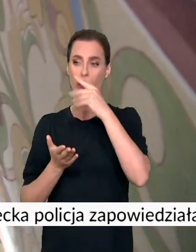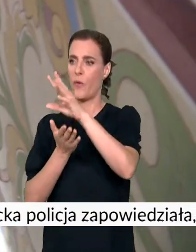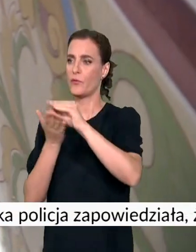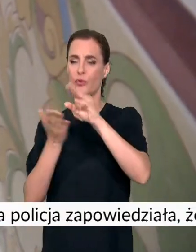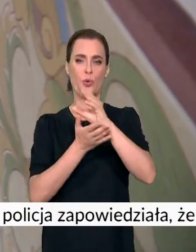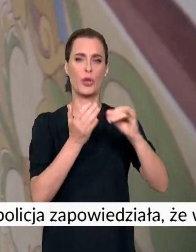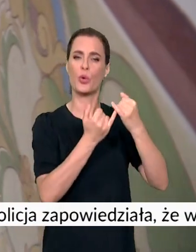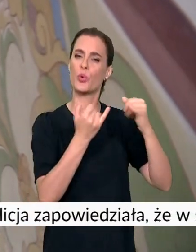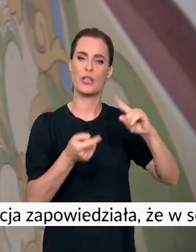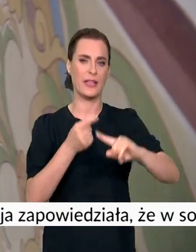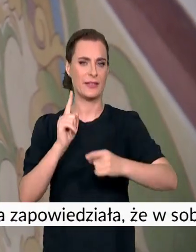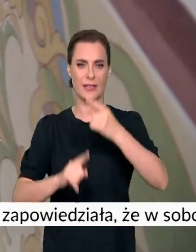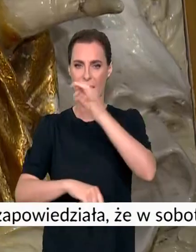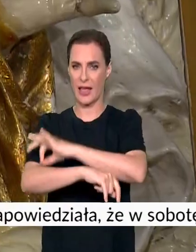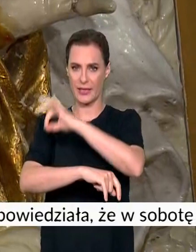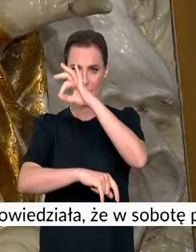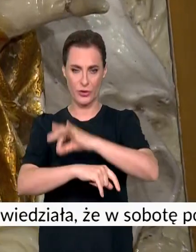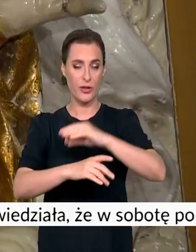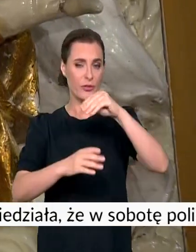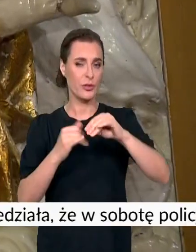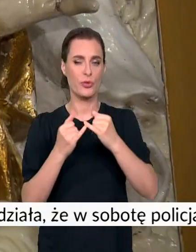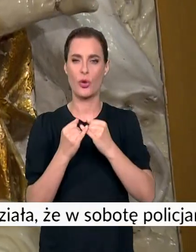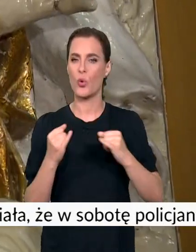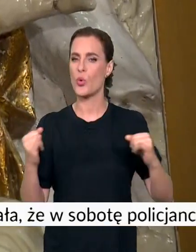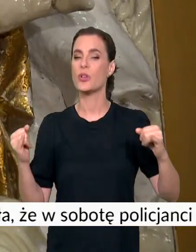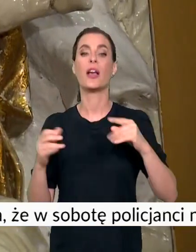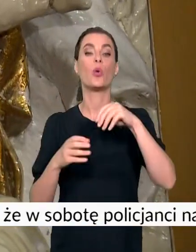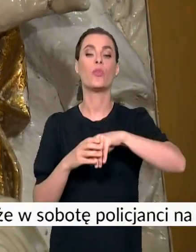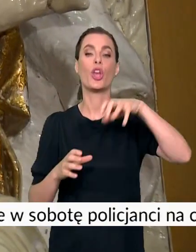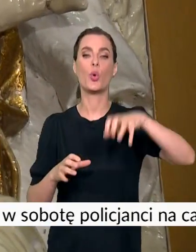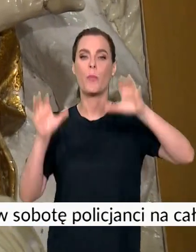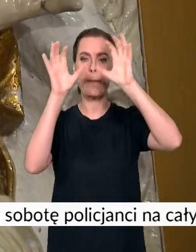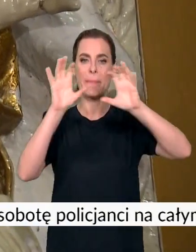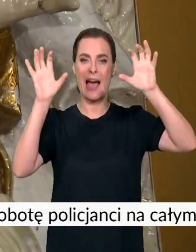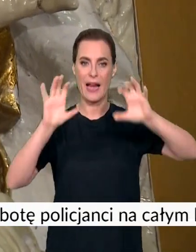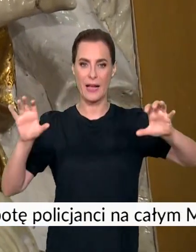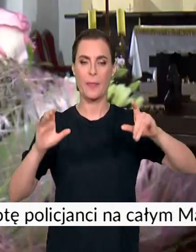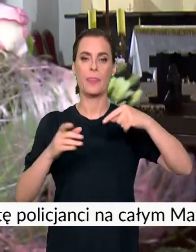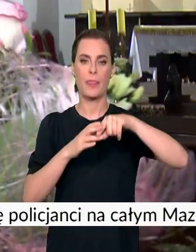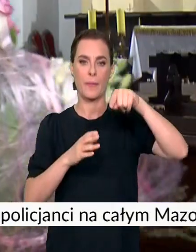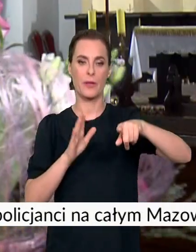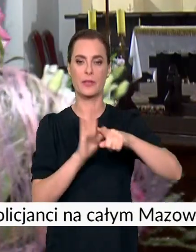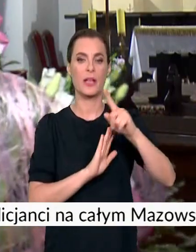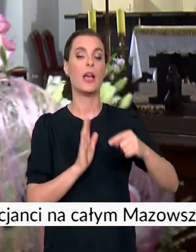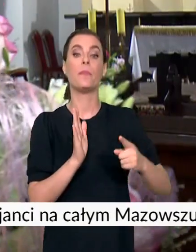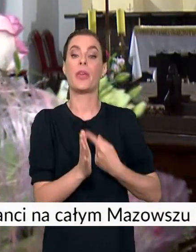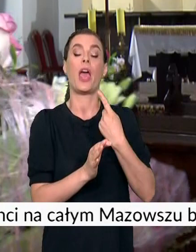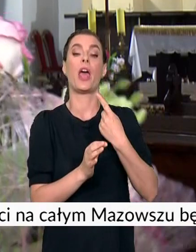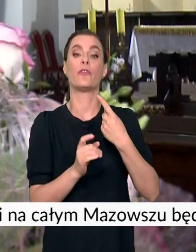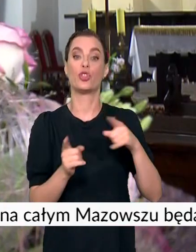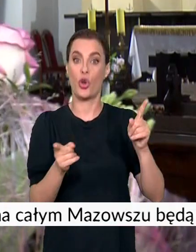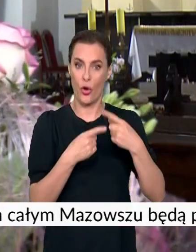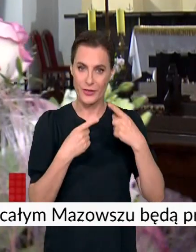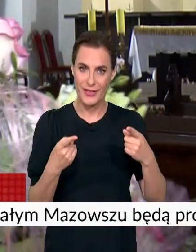kilku stylach architektonicznych skrywają niezwykłą barakową ambonę. Jesteśmy właśnie świeżo po pierwszym koncercie.